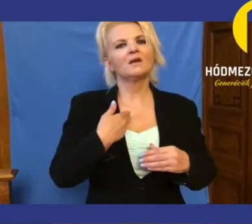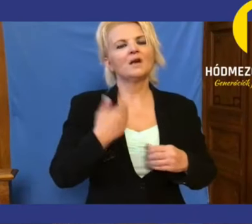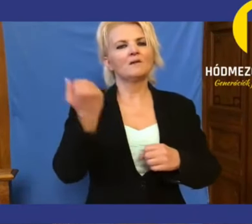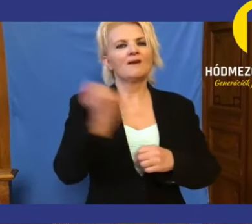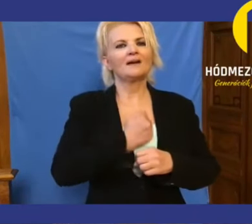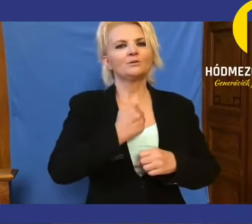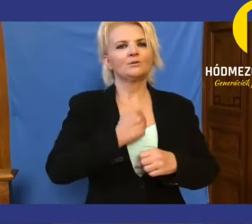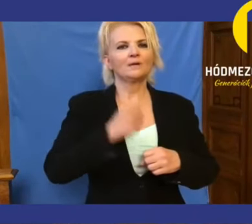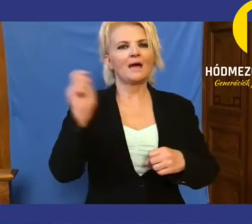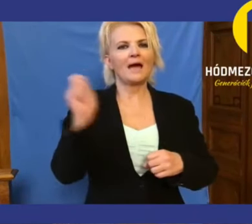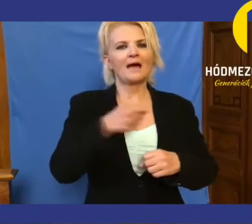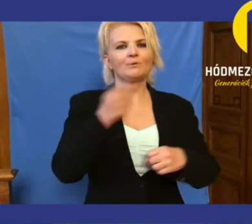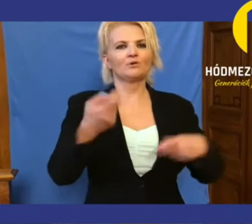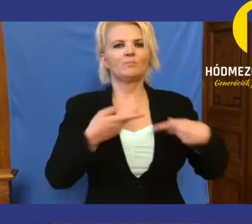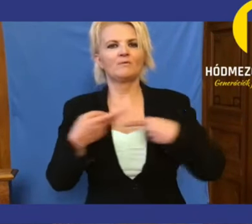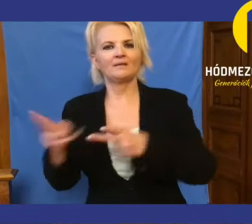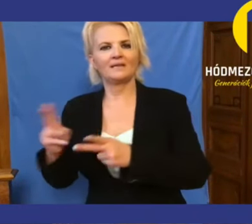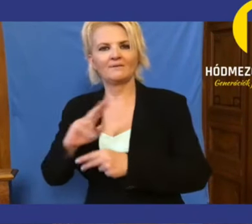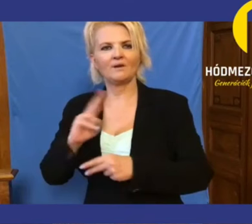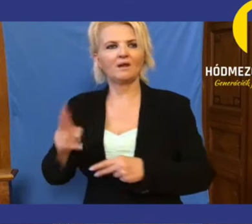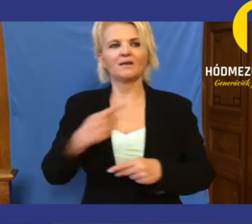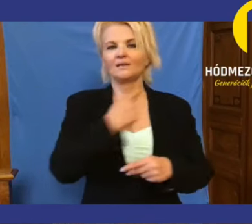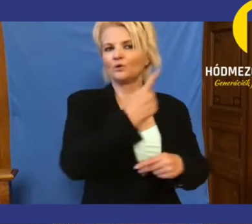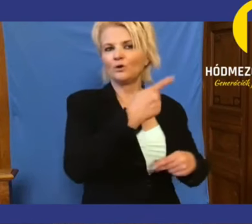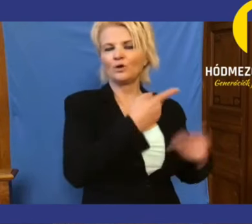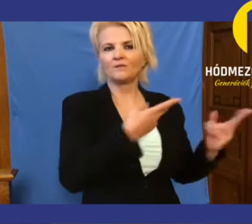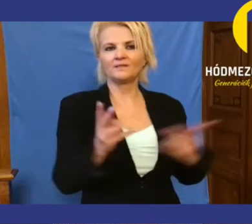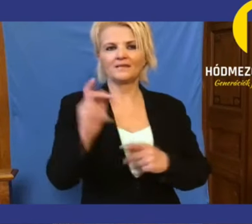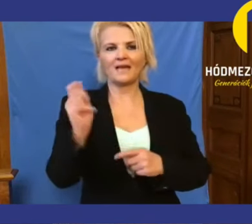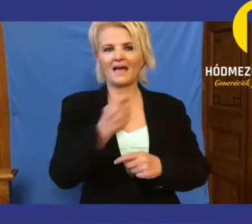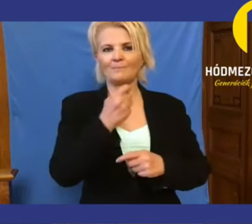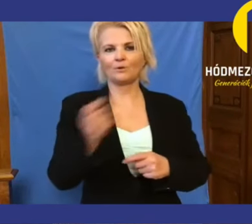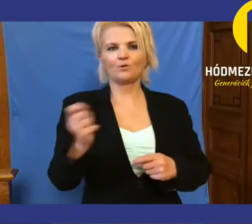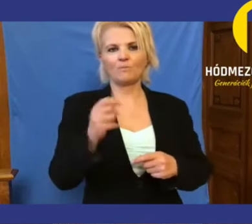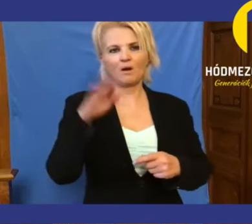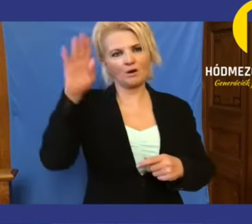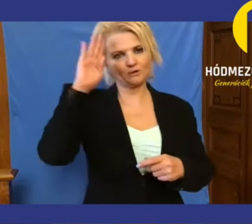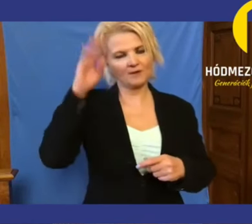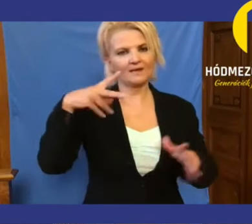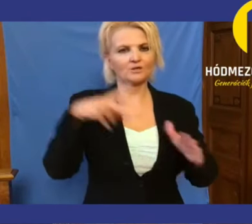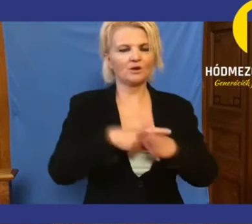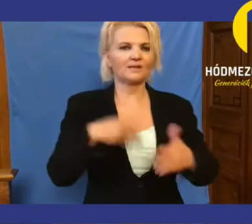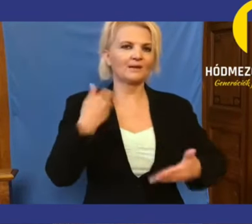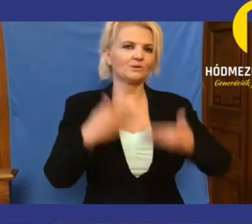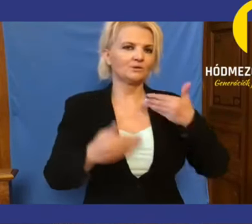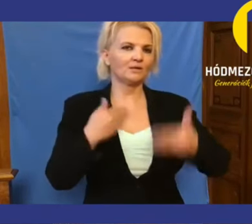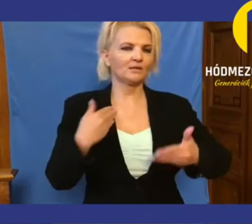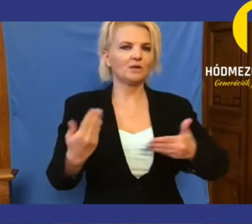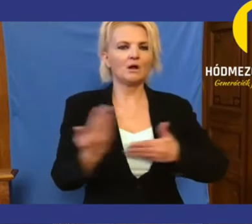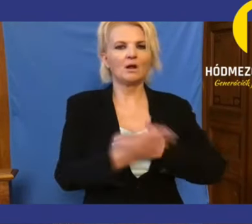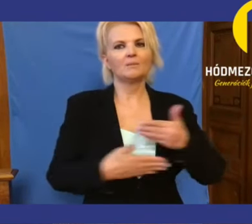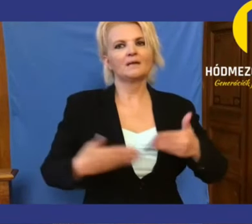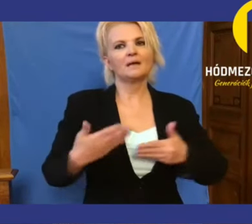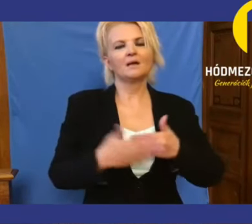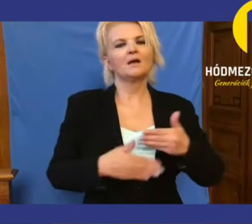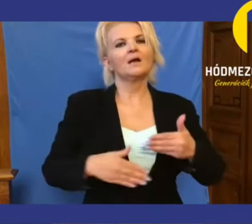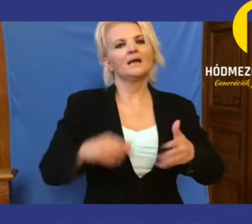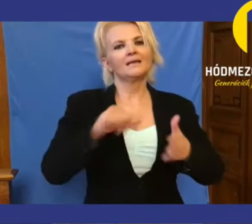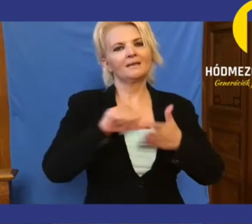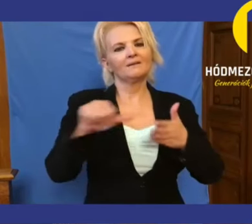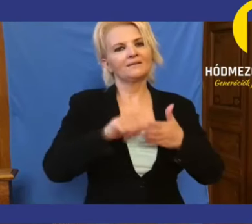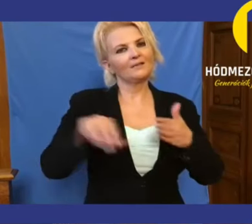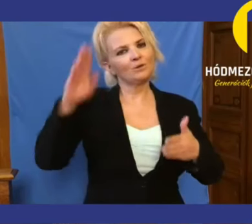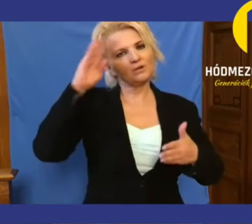valakit, akik önök háborúba visznek katonákat, és akadályozzák azt, hogy a közgyűlés döntése alapján még kifizessük a katonáknak a